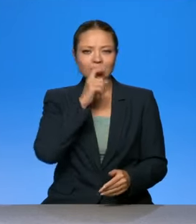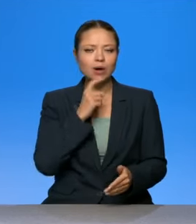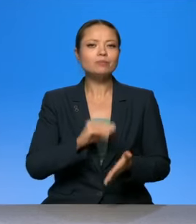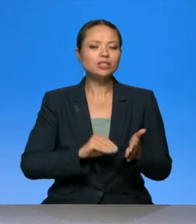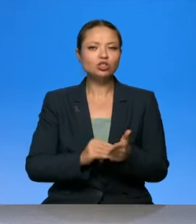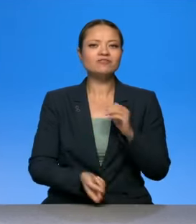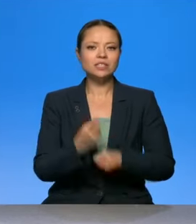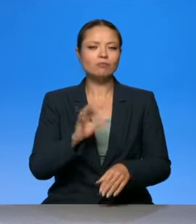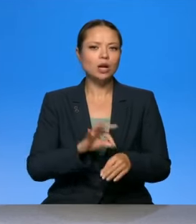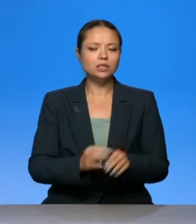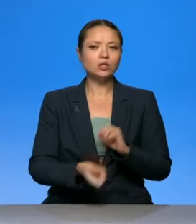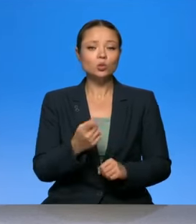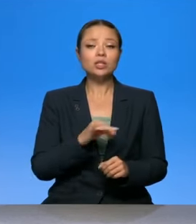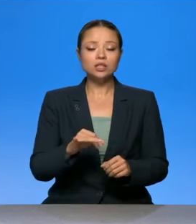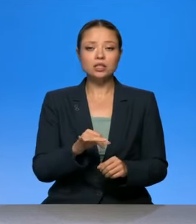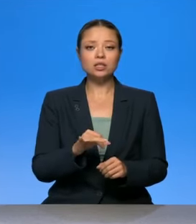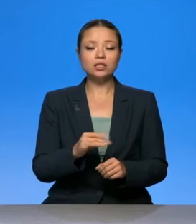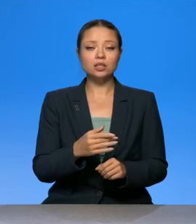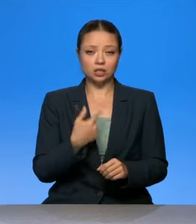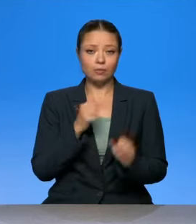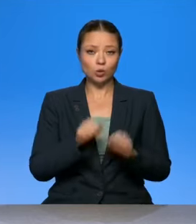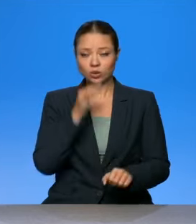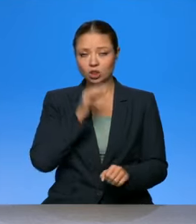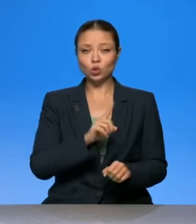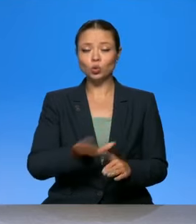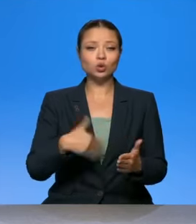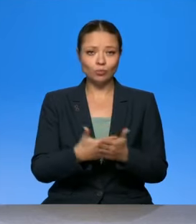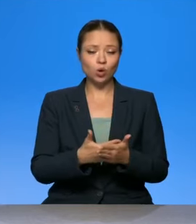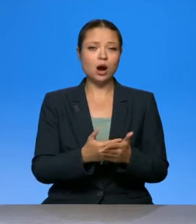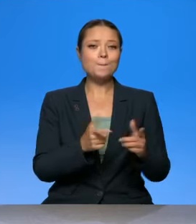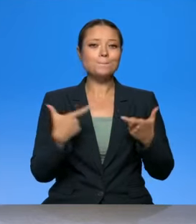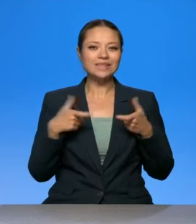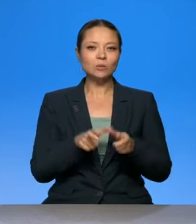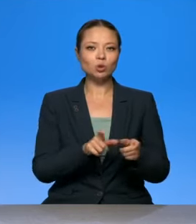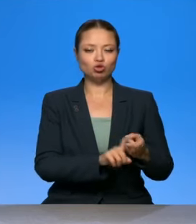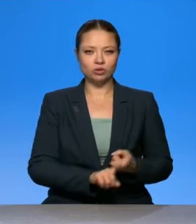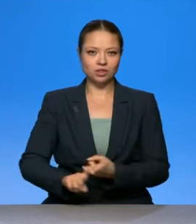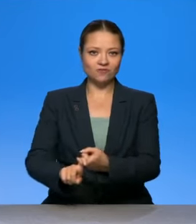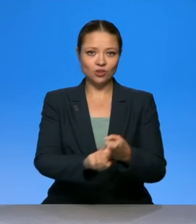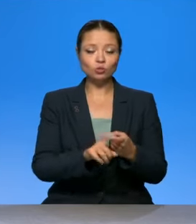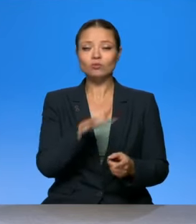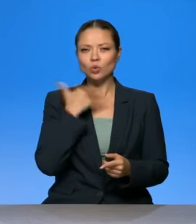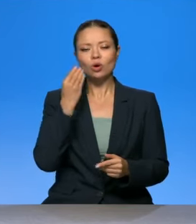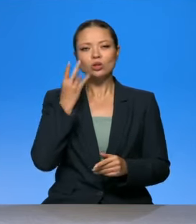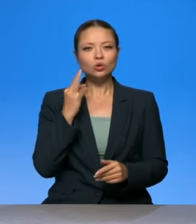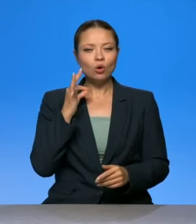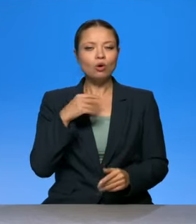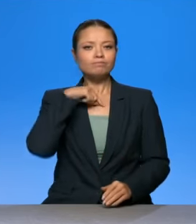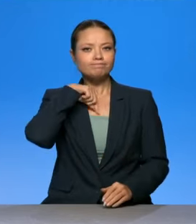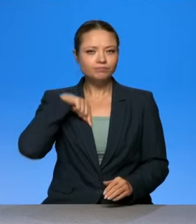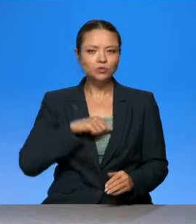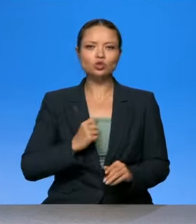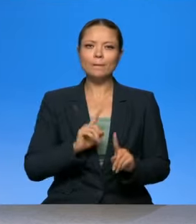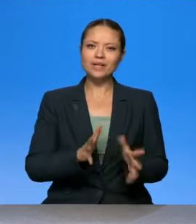сказать, что вот этот вирус, еще пандемических их много. Вот имея в виду, как это было, что происходит в организме человека, на основании тех